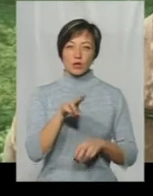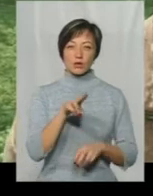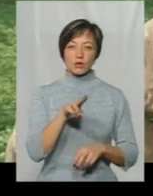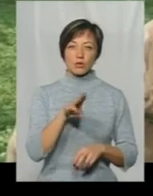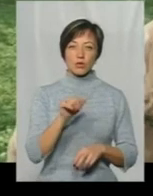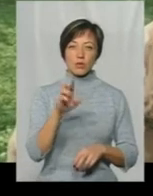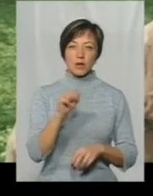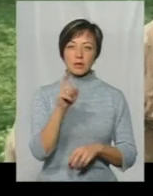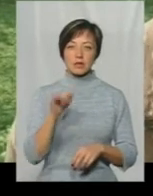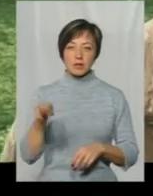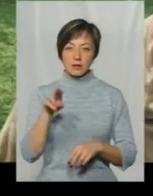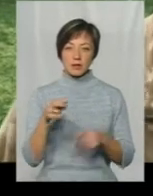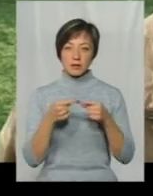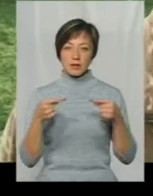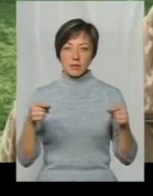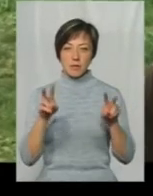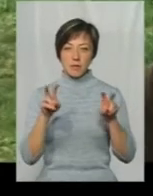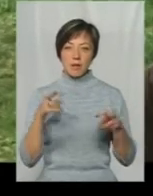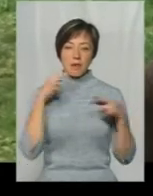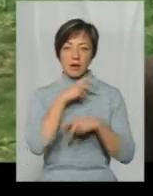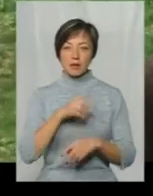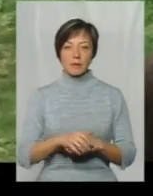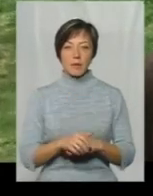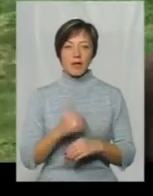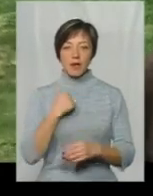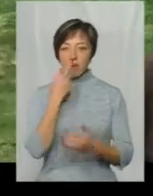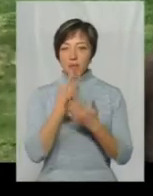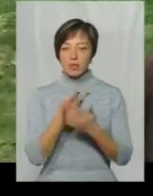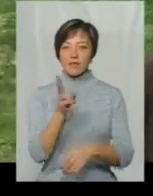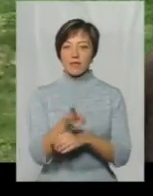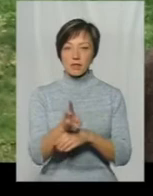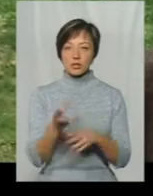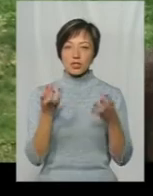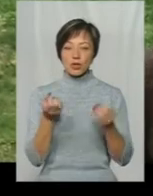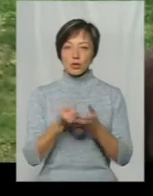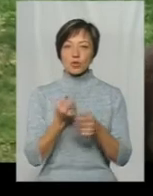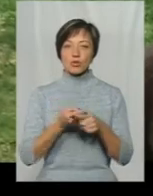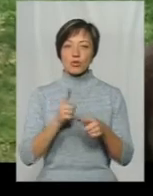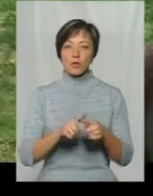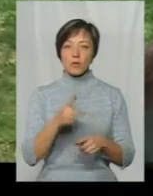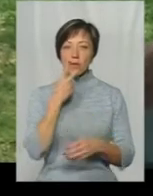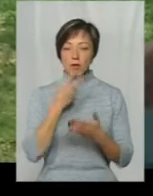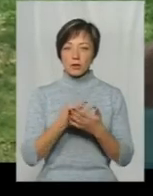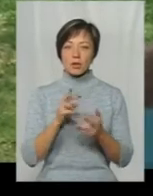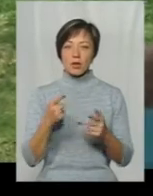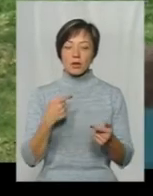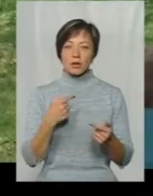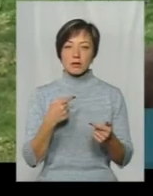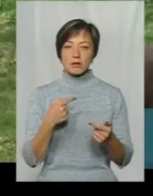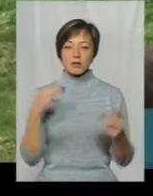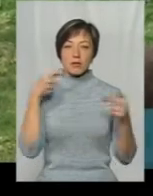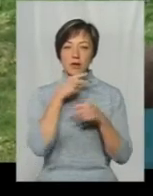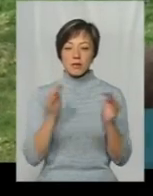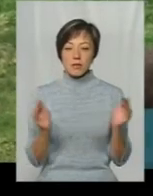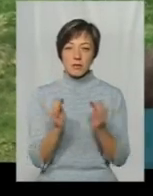такі, скажімо, препарати Я бачила відео, я ще до цього відео бачила, як я бачила отравлених